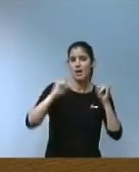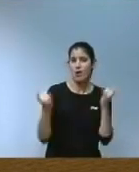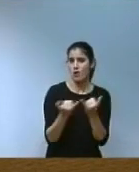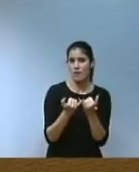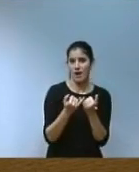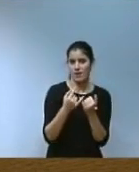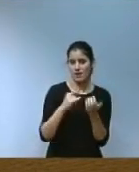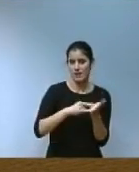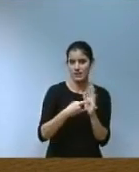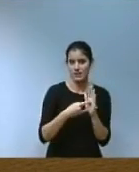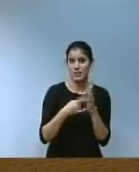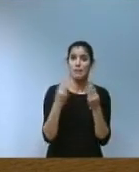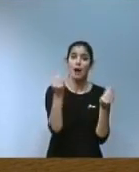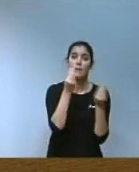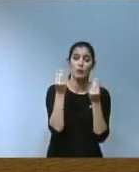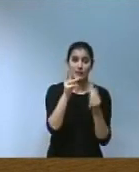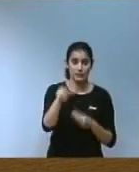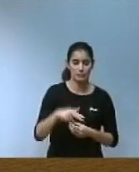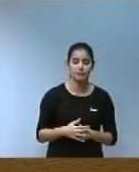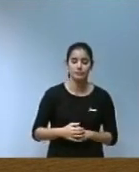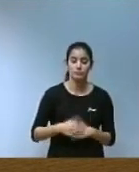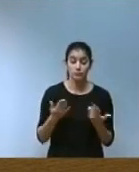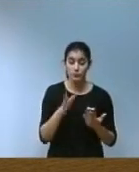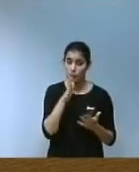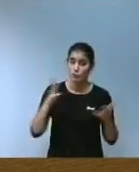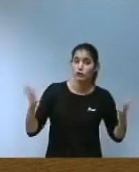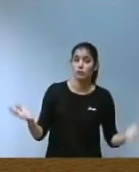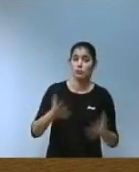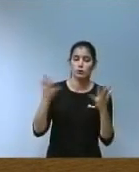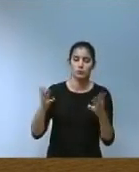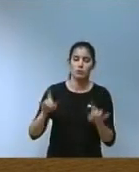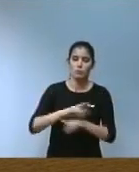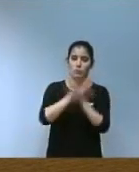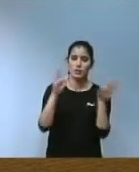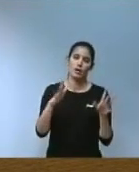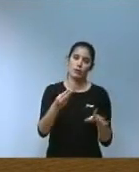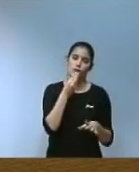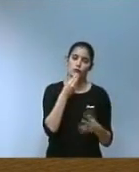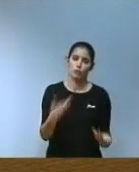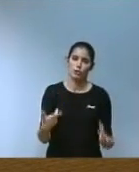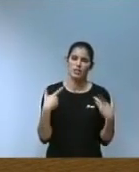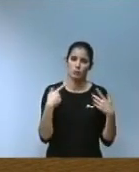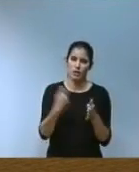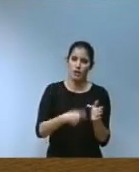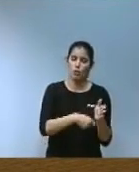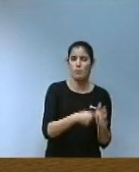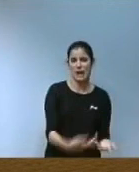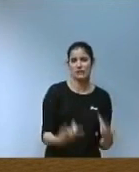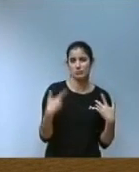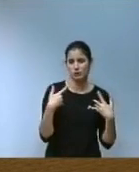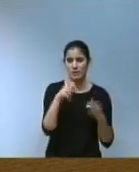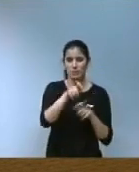socials i mediambientals per això impulsarem de forma decidida el consum responsable i la formació de les persones consumidores